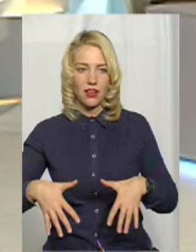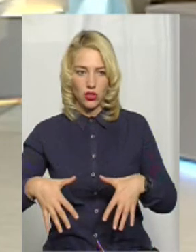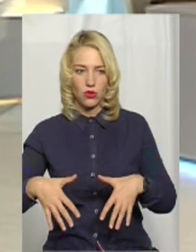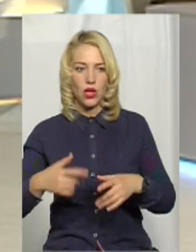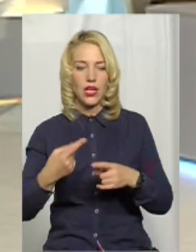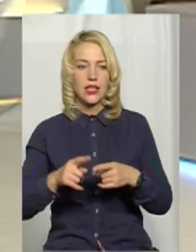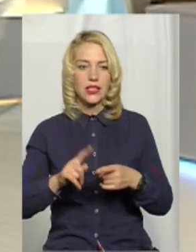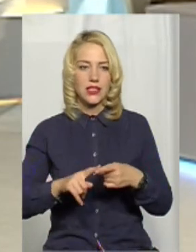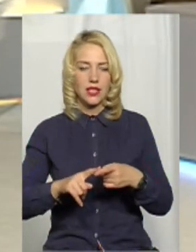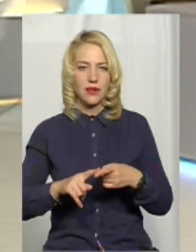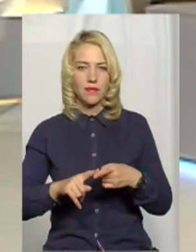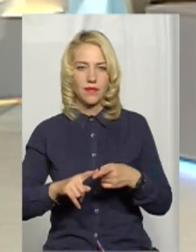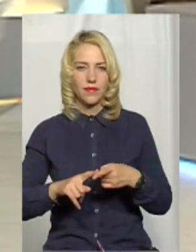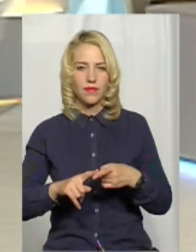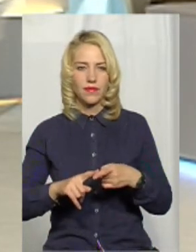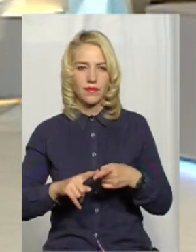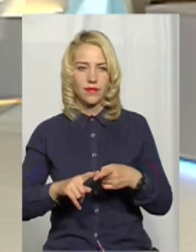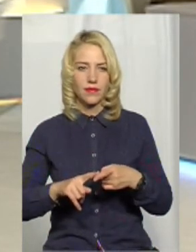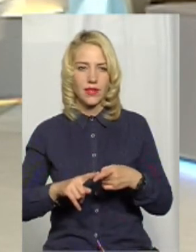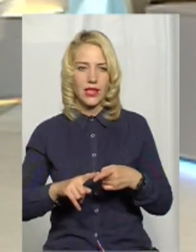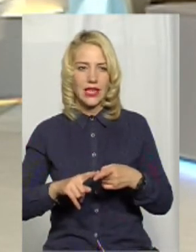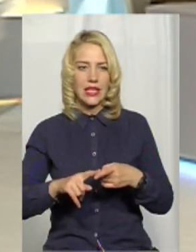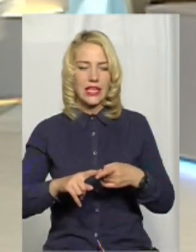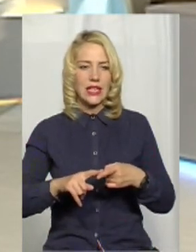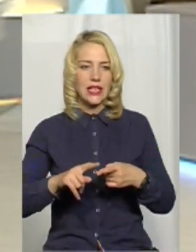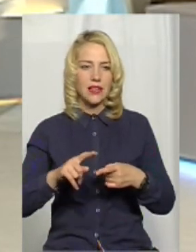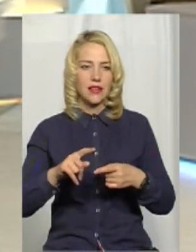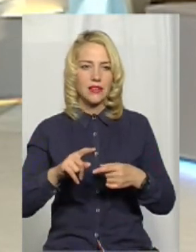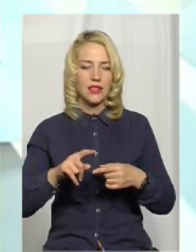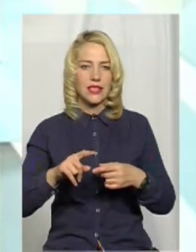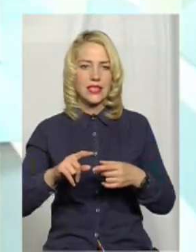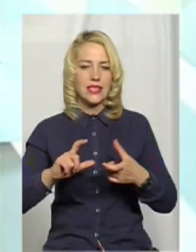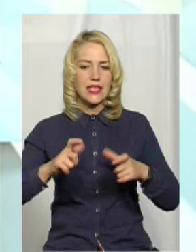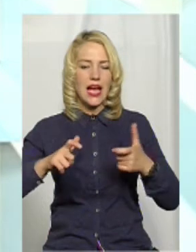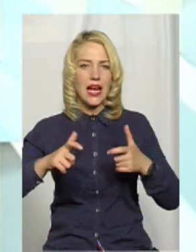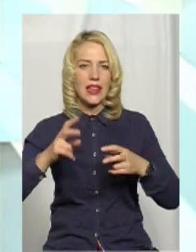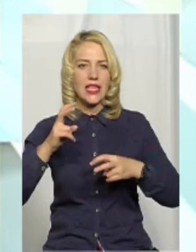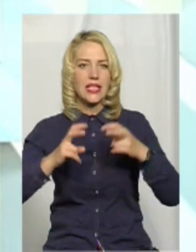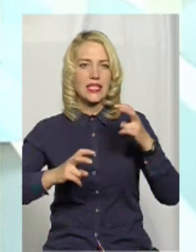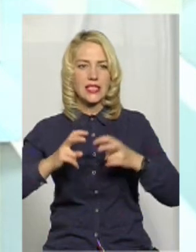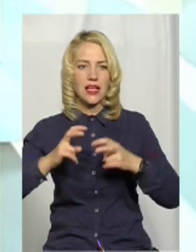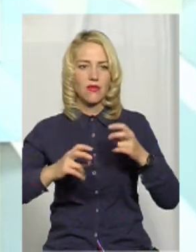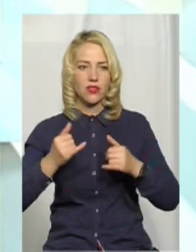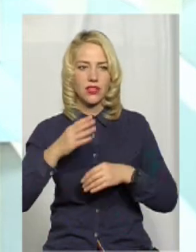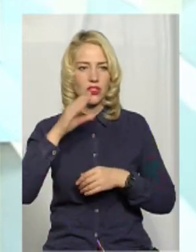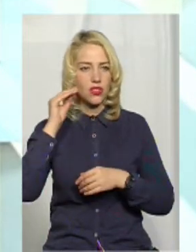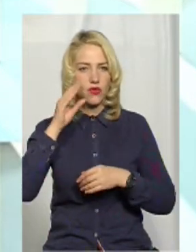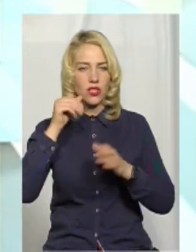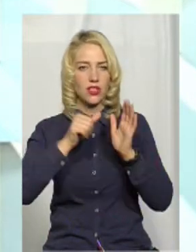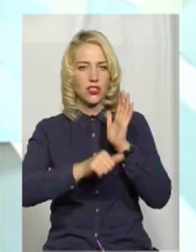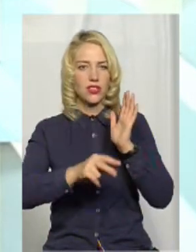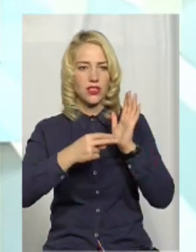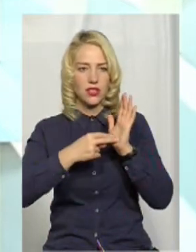Це з колишнього цегляного заводу по вулиці Кам'янецькій теж. І зараз Шевчанка 67